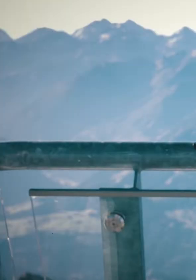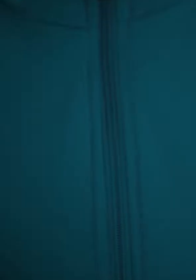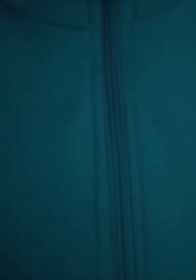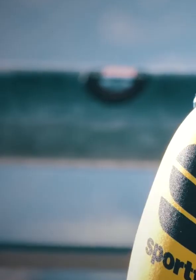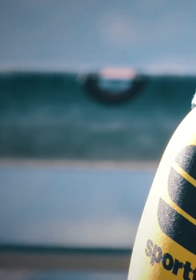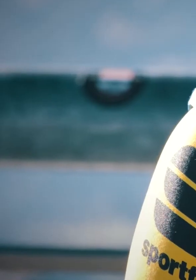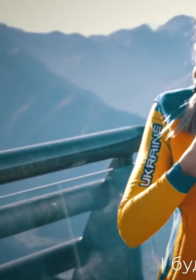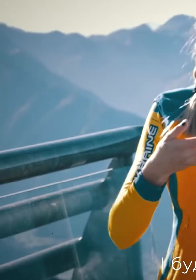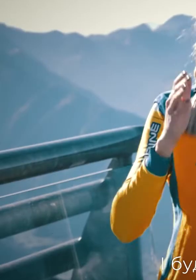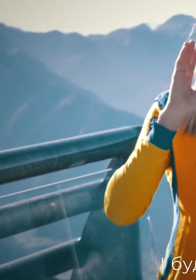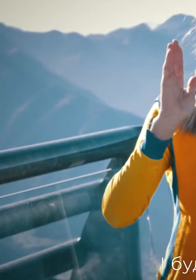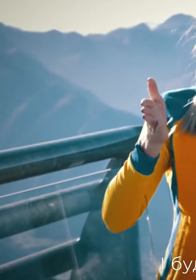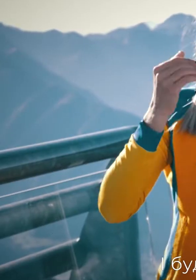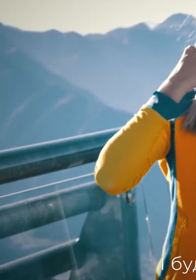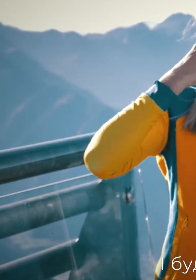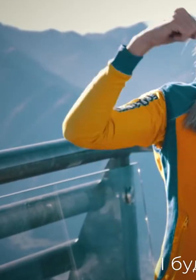Дефлімпійська